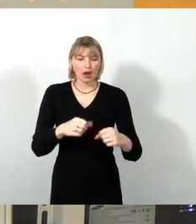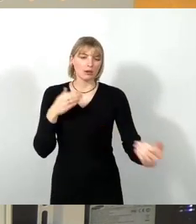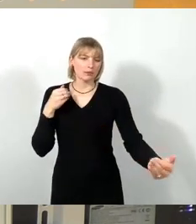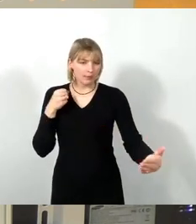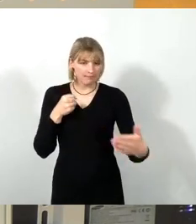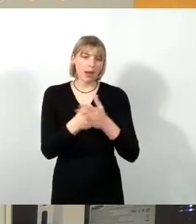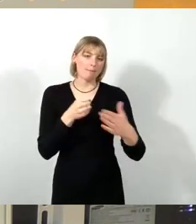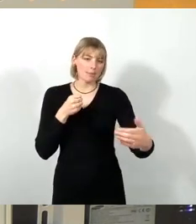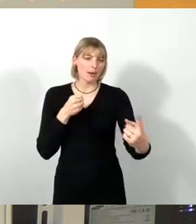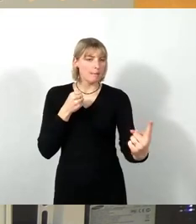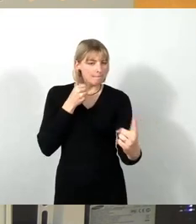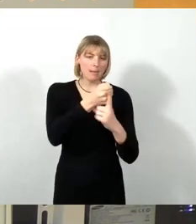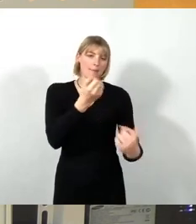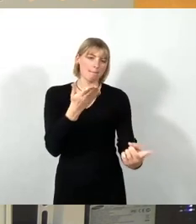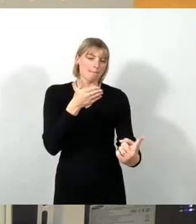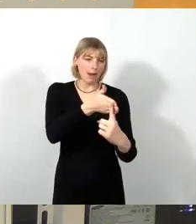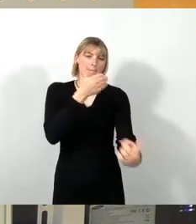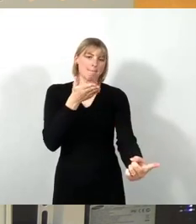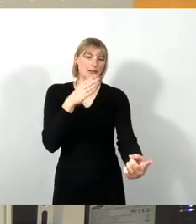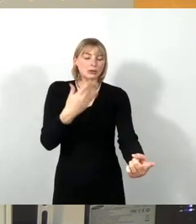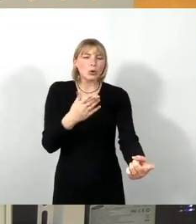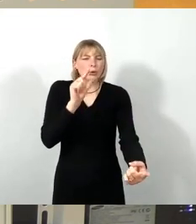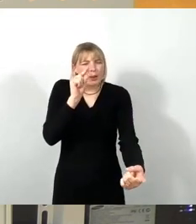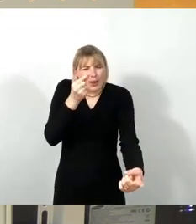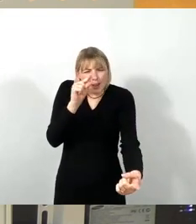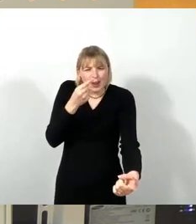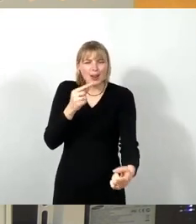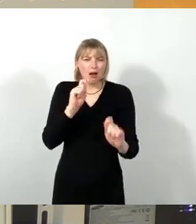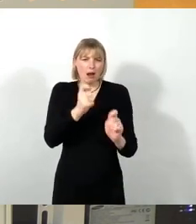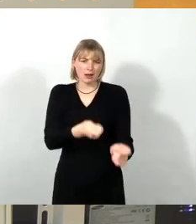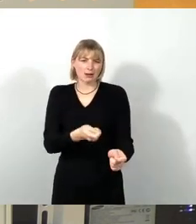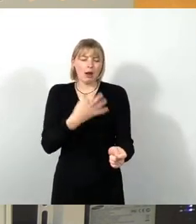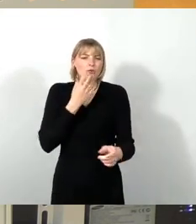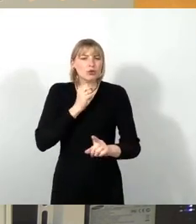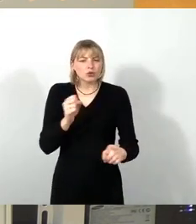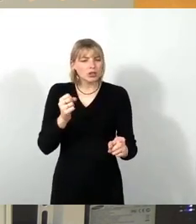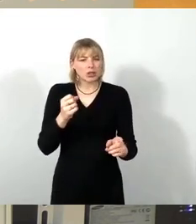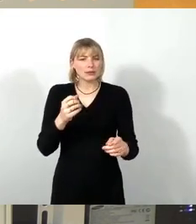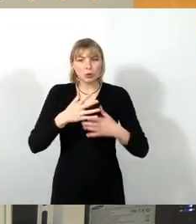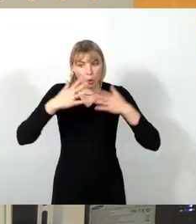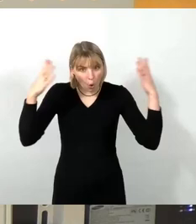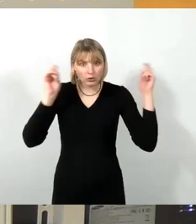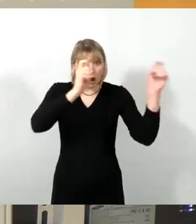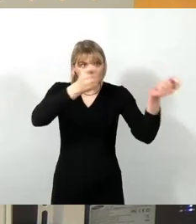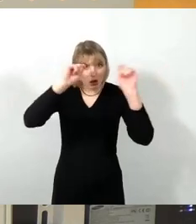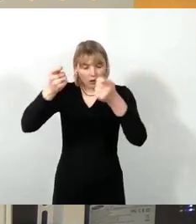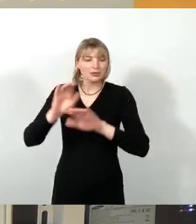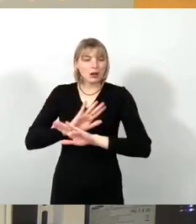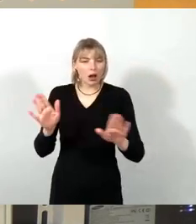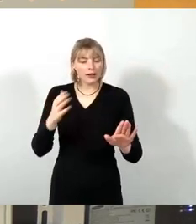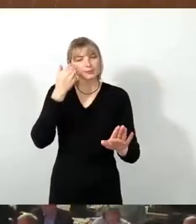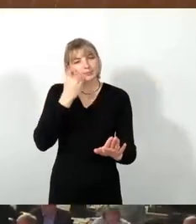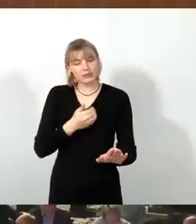mehr ist es nicht. Das ein ganz kleiner Antrag. bin völlig unaufgeregt. Es ist keine ideologische Debatte, zumindest von mir nie. Deswegen bitte ich herzlich um Zustimmung. Danke.